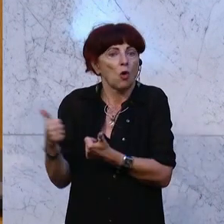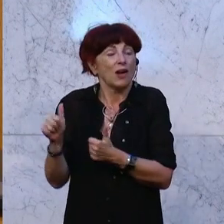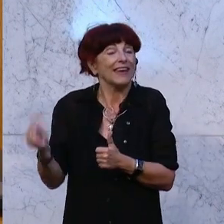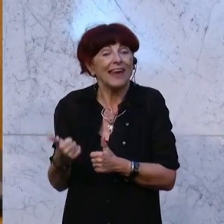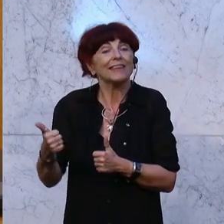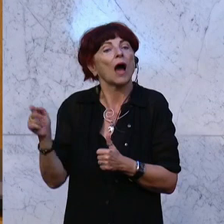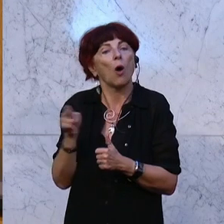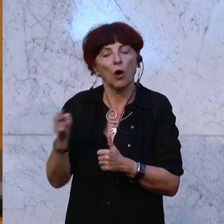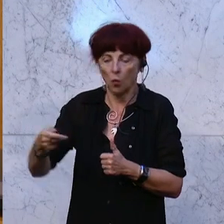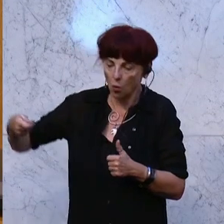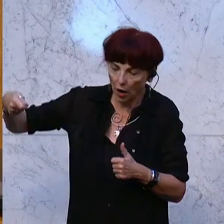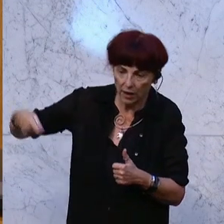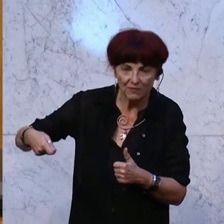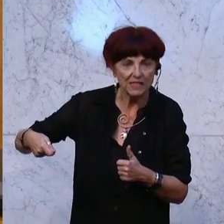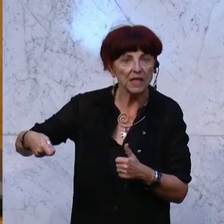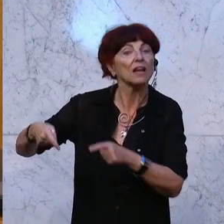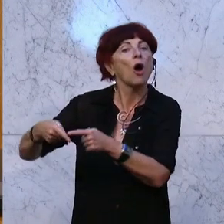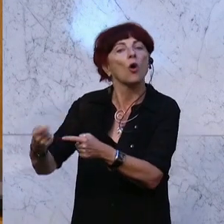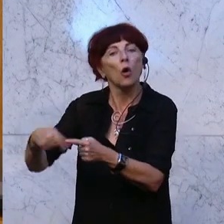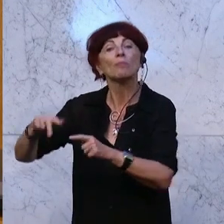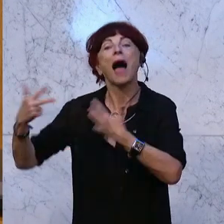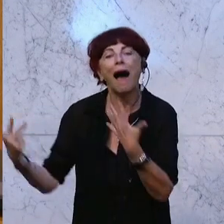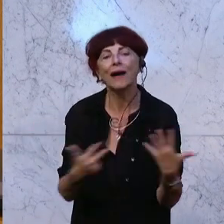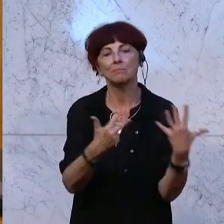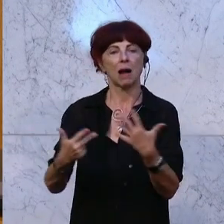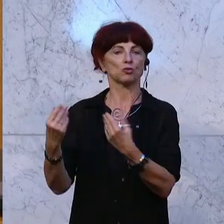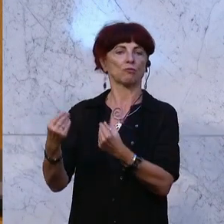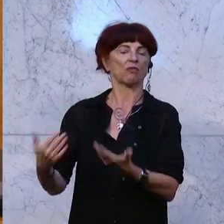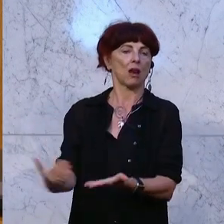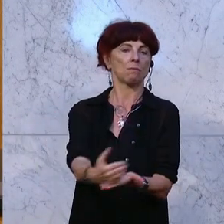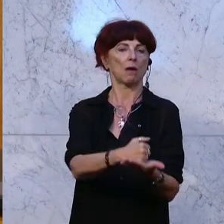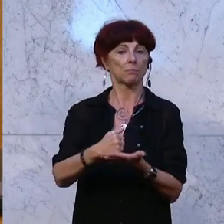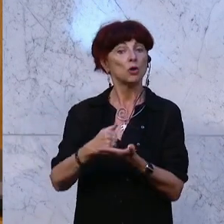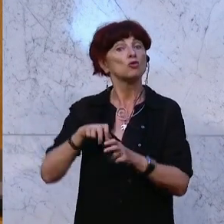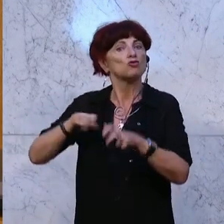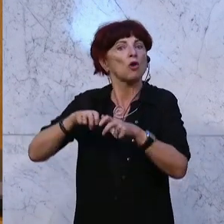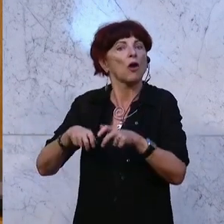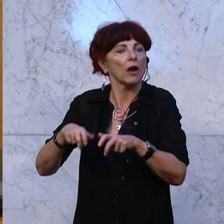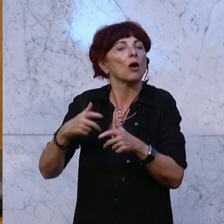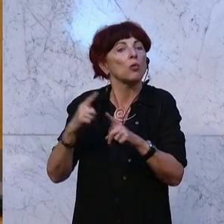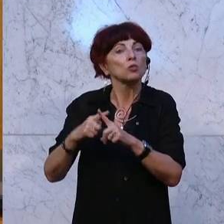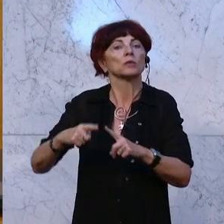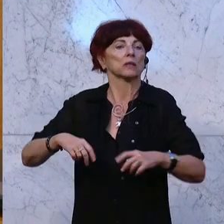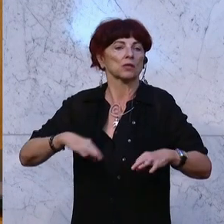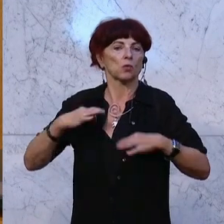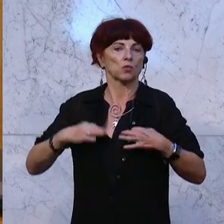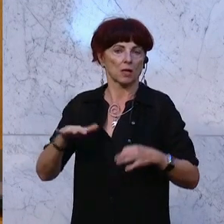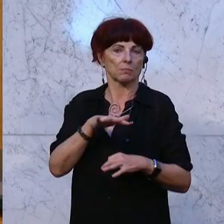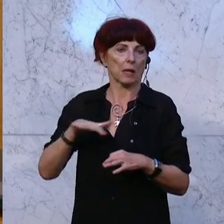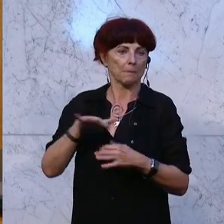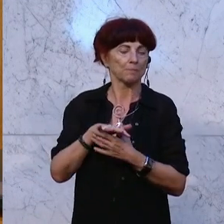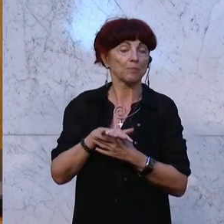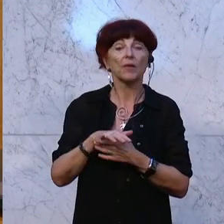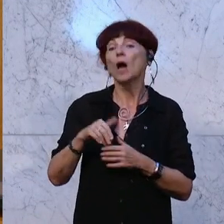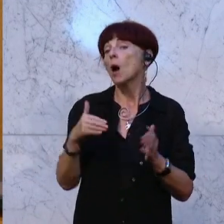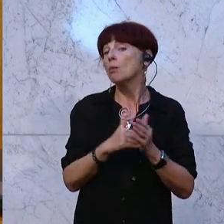Ein wahnsinniger Hebel durch höhere Beschäftigungsquoten, Steuerquoten und eine bessere Gesundheit. Ja, was wir brauchen, ist